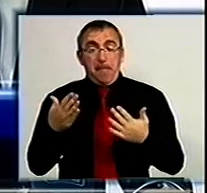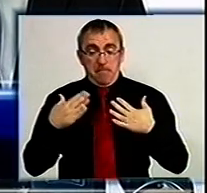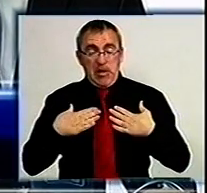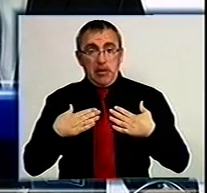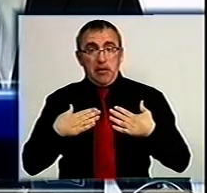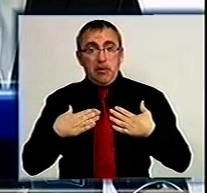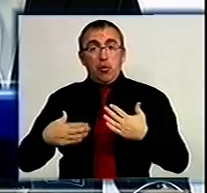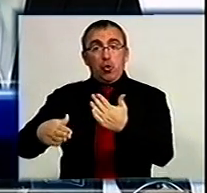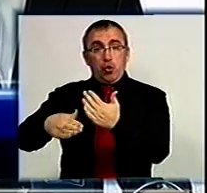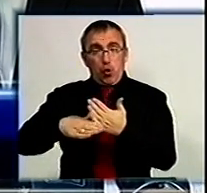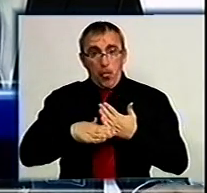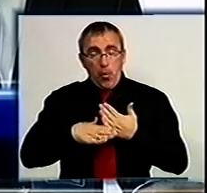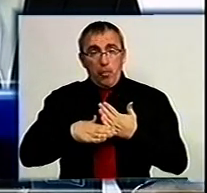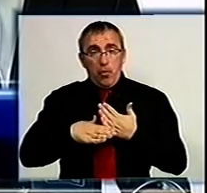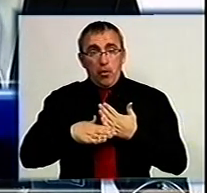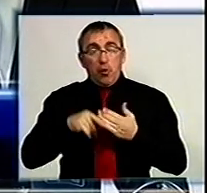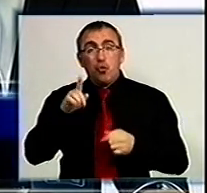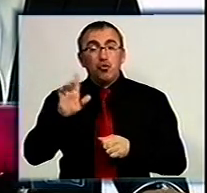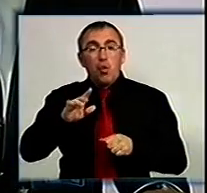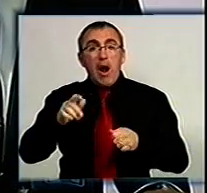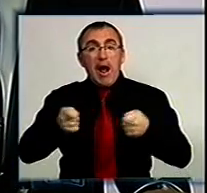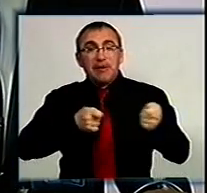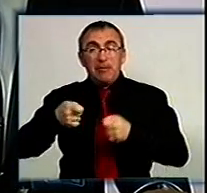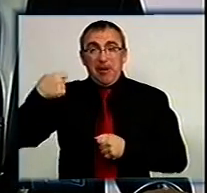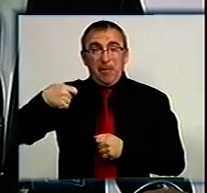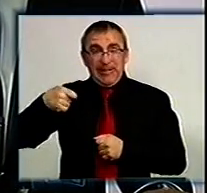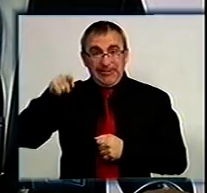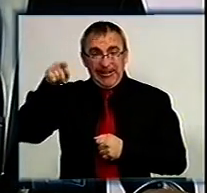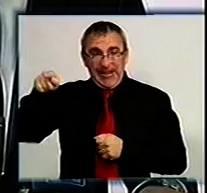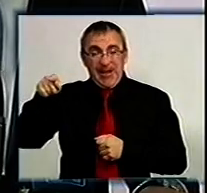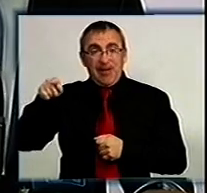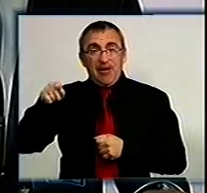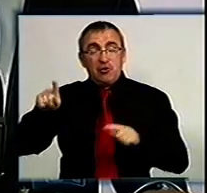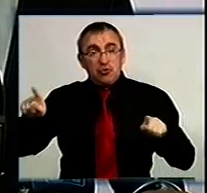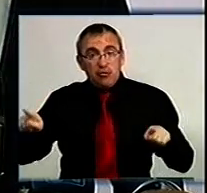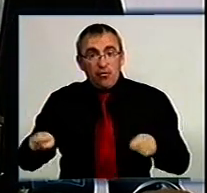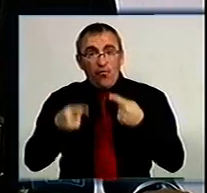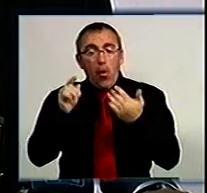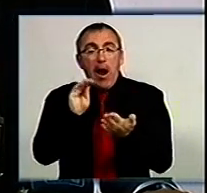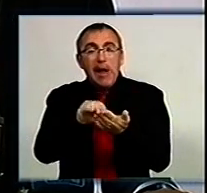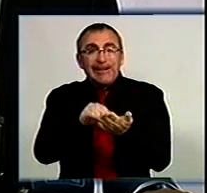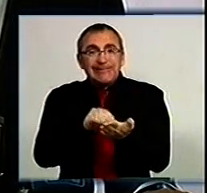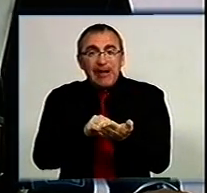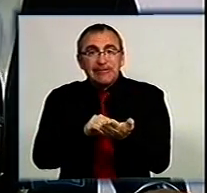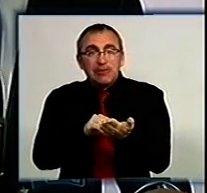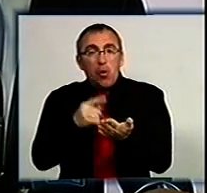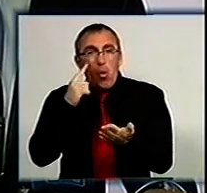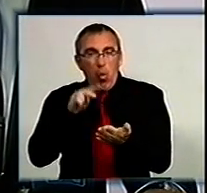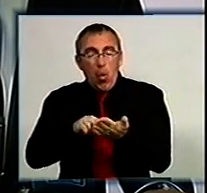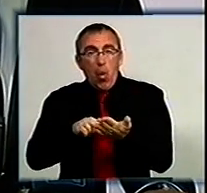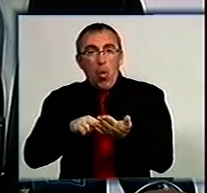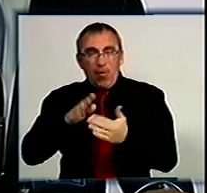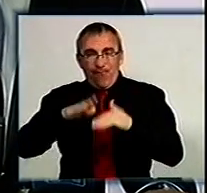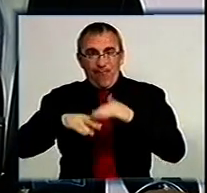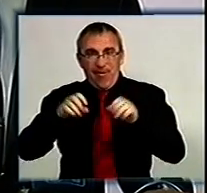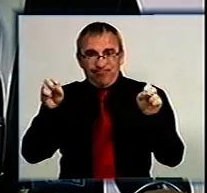допомогли, тому що в адміністрації президента створена атестаційна комісія, де є фахові люди,